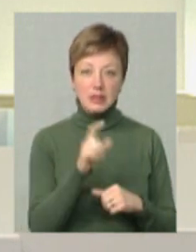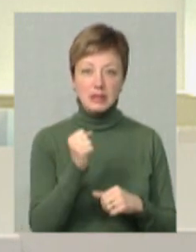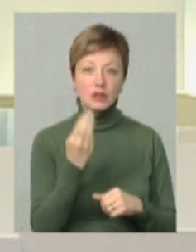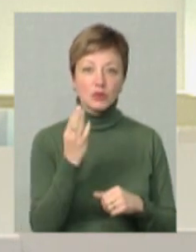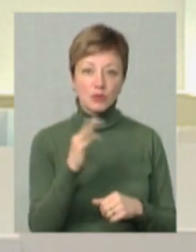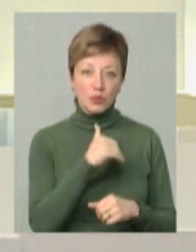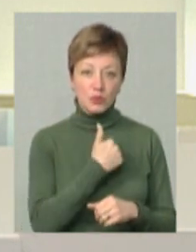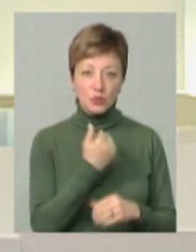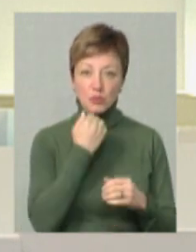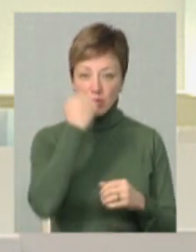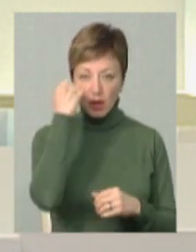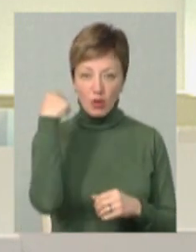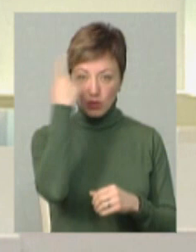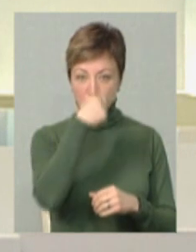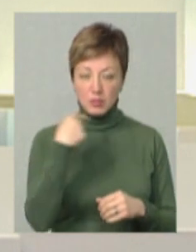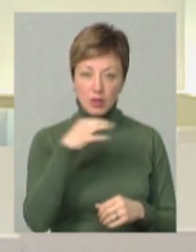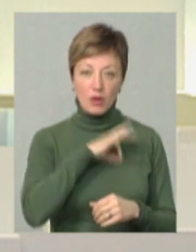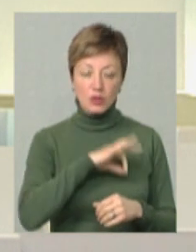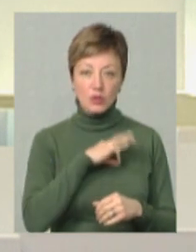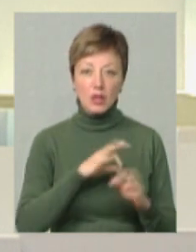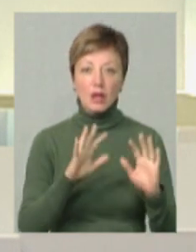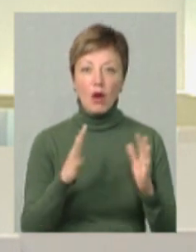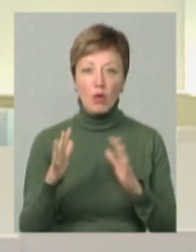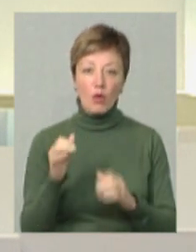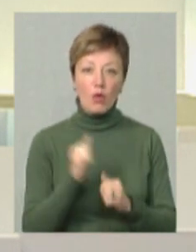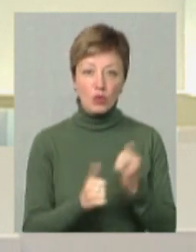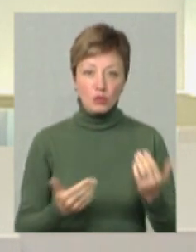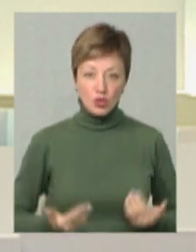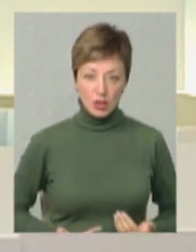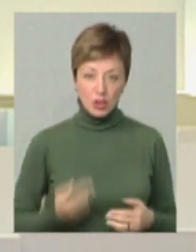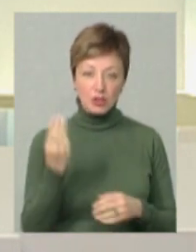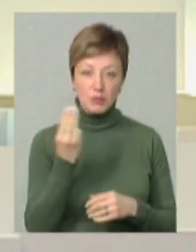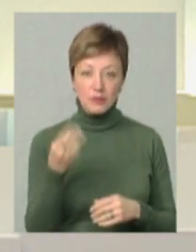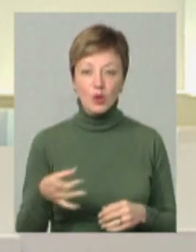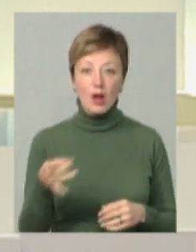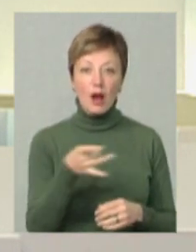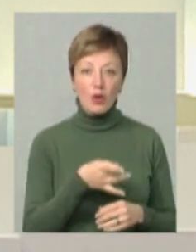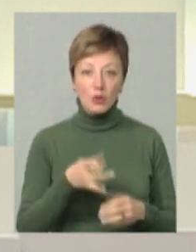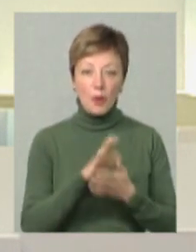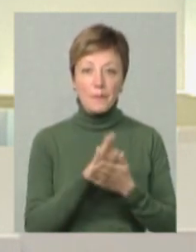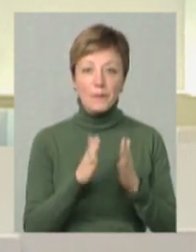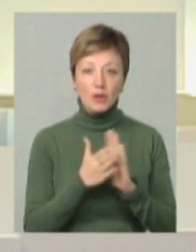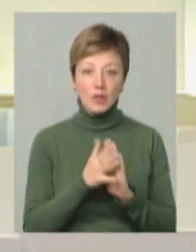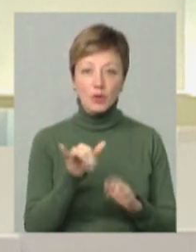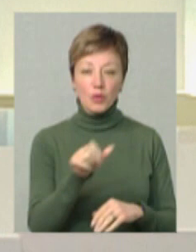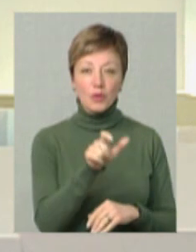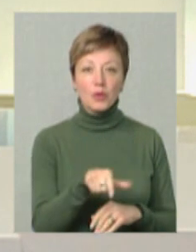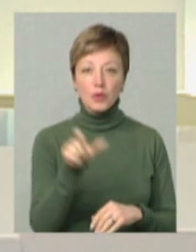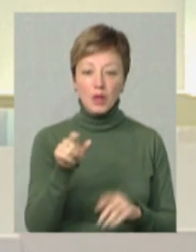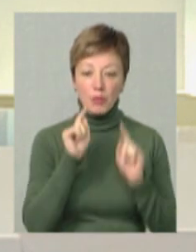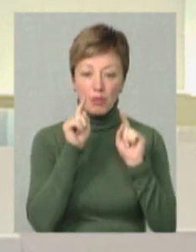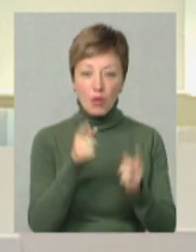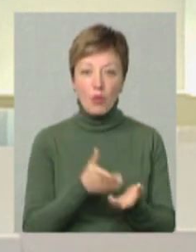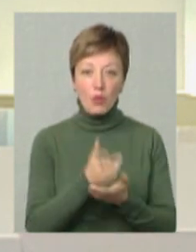подякувати особисто, користуючись нагодою кожному жителю Шепетівського району. Позиція у людей проукраїнська,